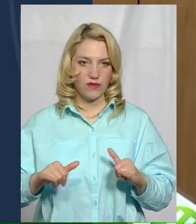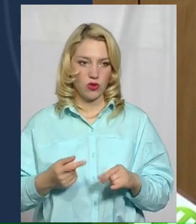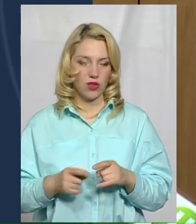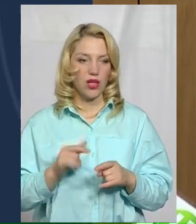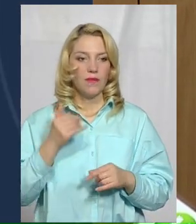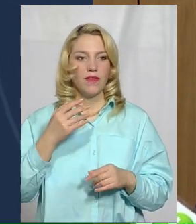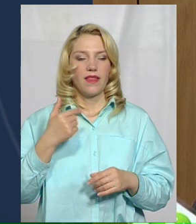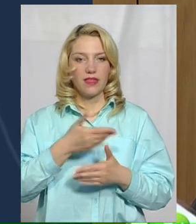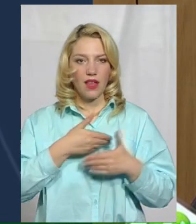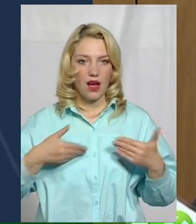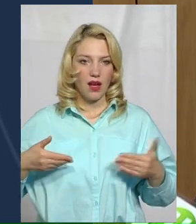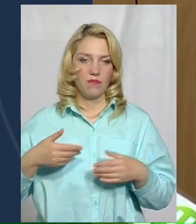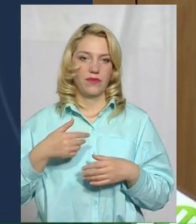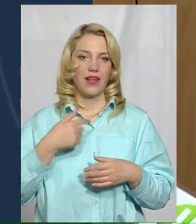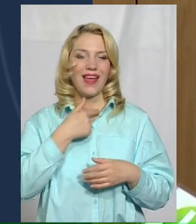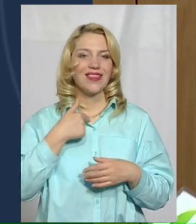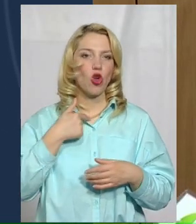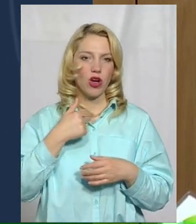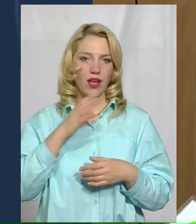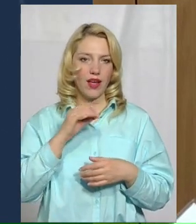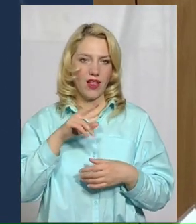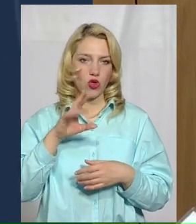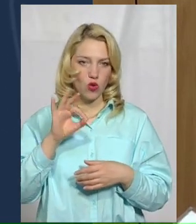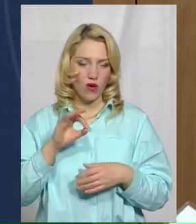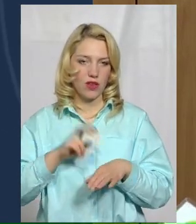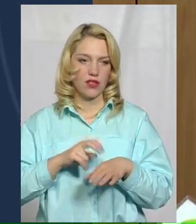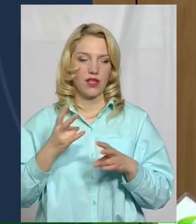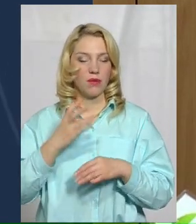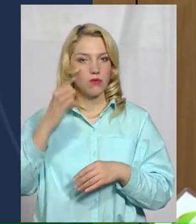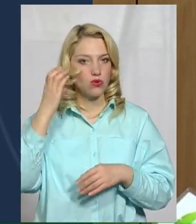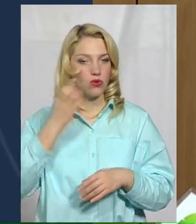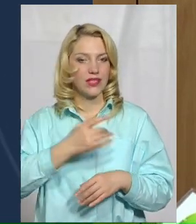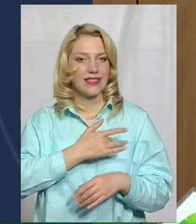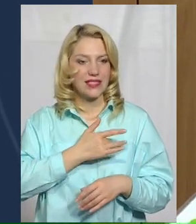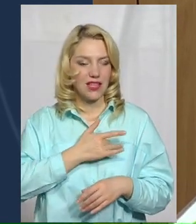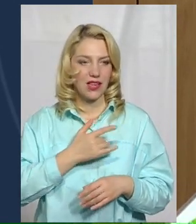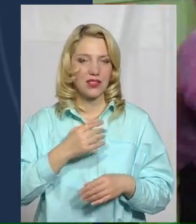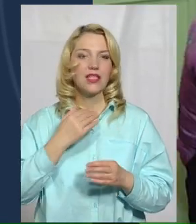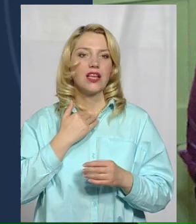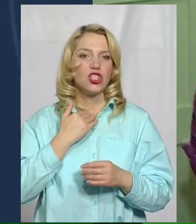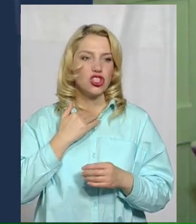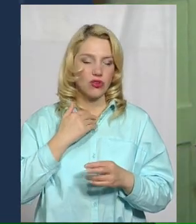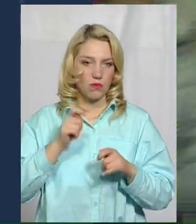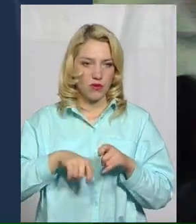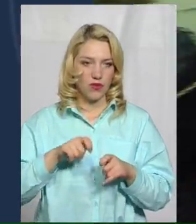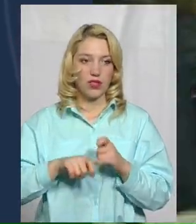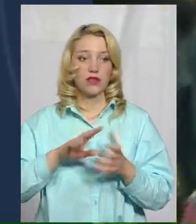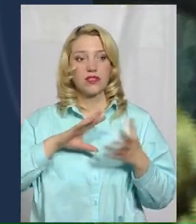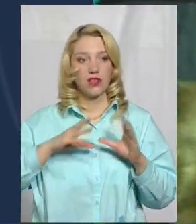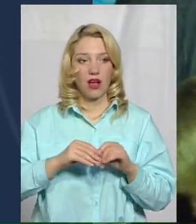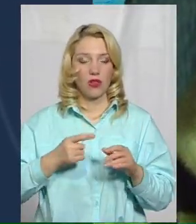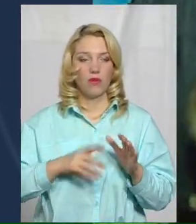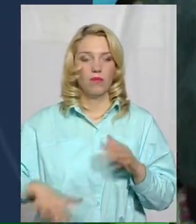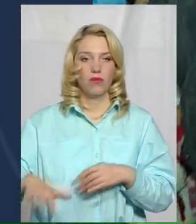ендокринологам, потрібно і вислухати сердечко, і пощупати щитовидну залозу. Загальна площа усього